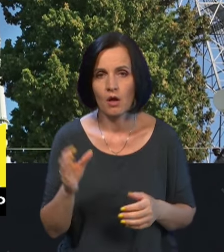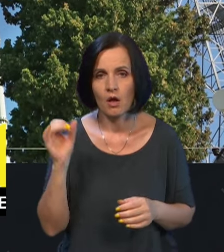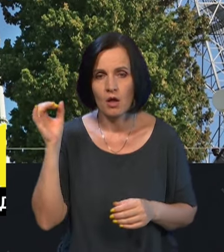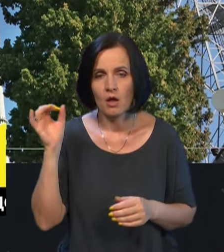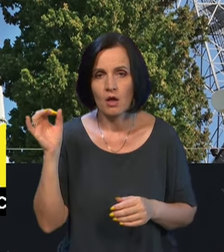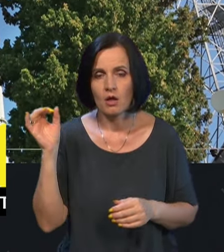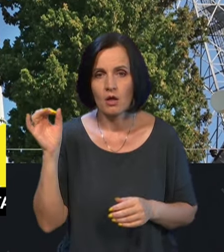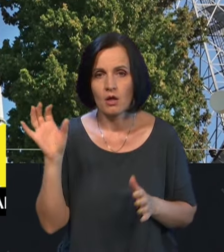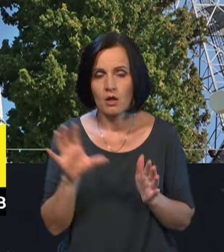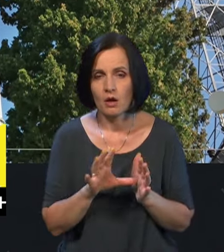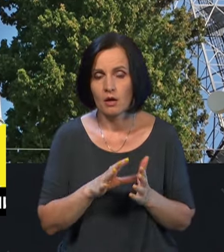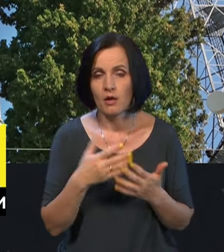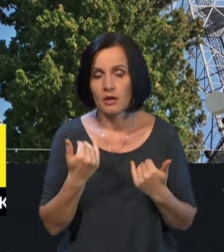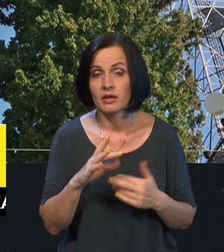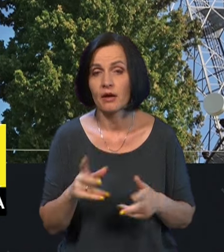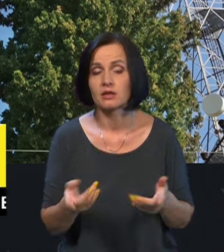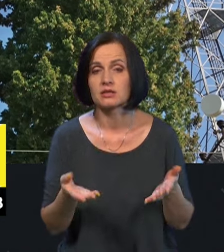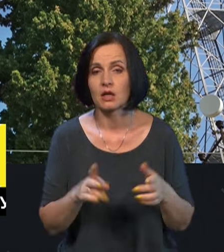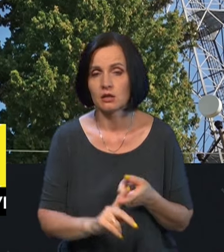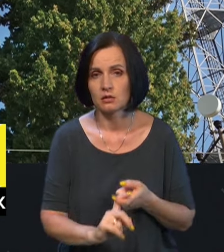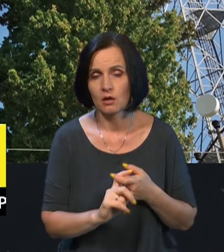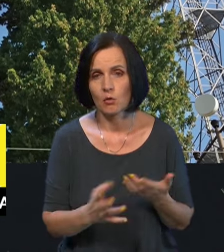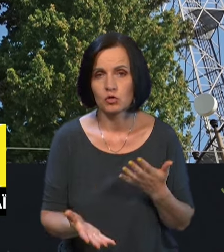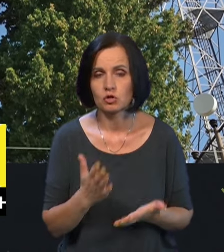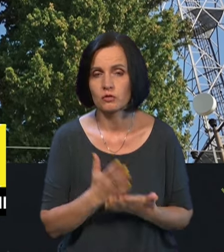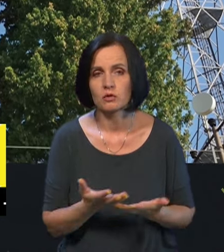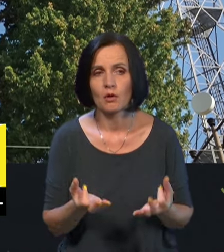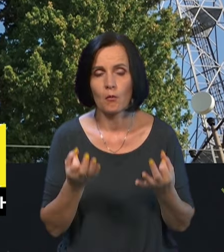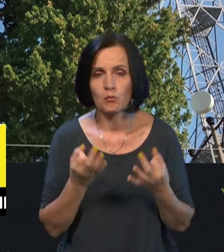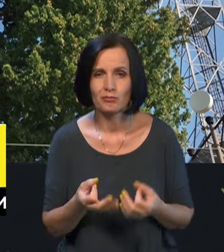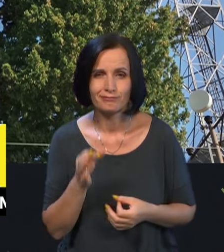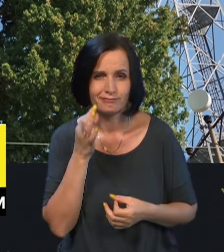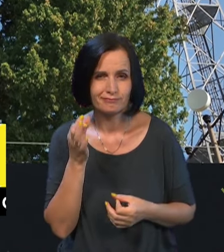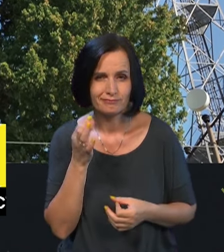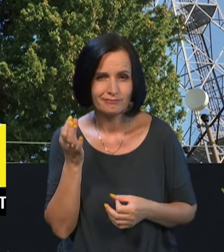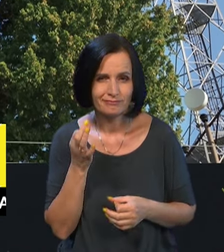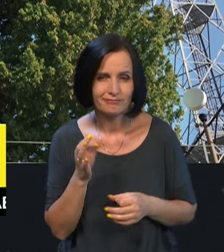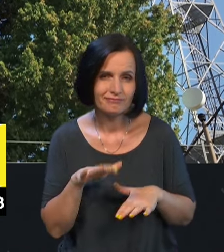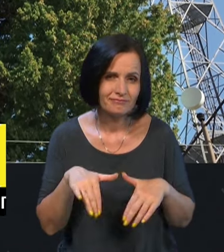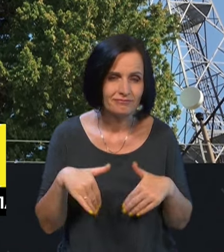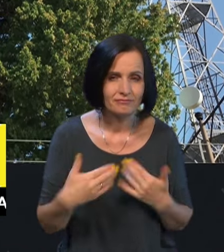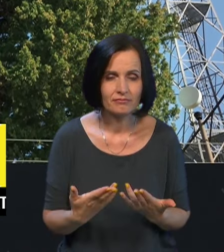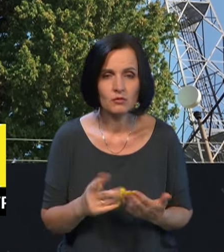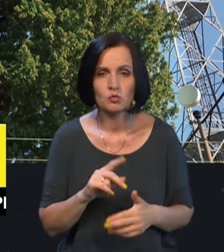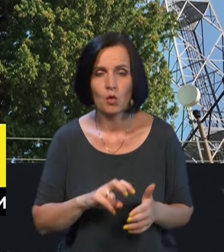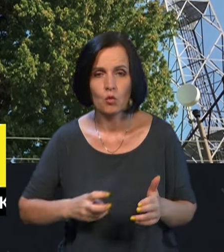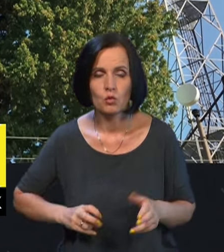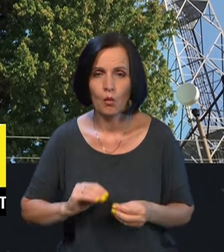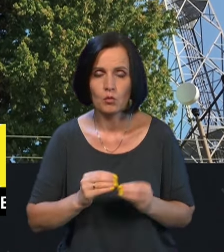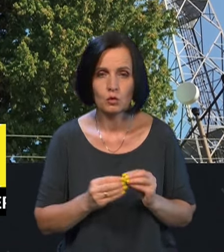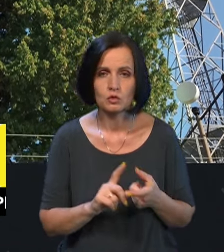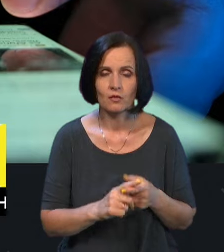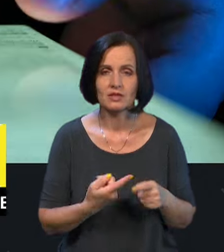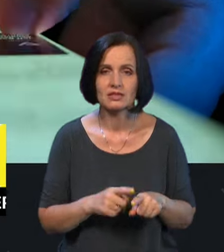немає, а як принаймні залишатися на зв'язку? Можливо, є якісь прості хитрощі, аби уникнути проблем зі зв'язком в цей